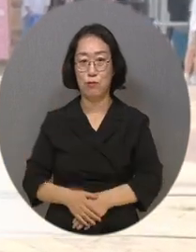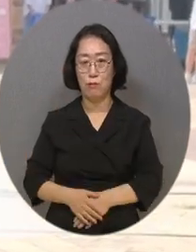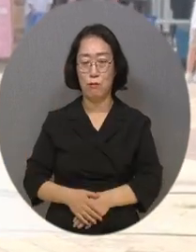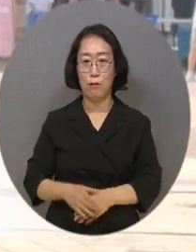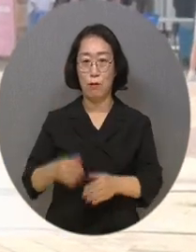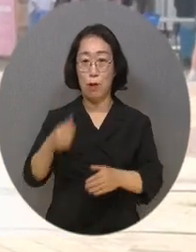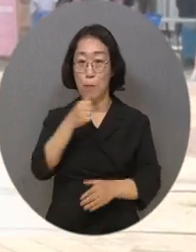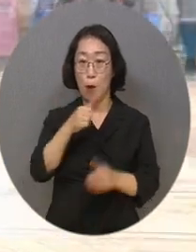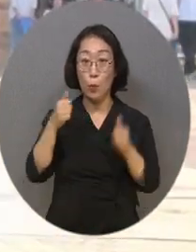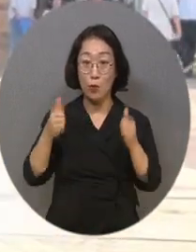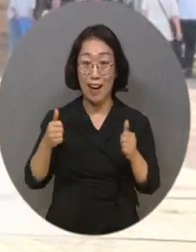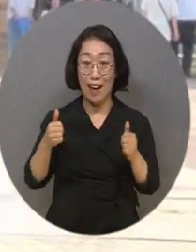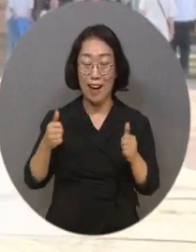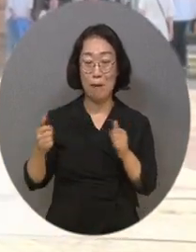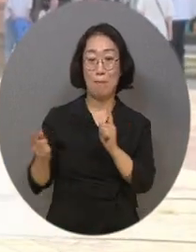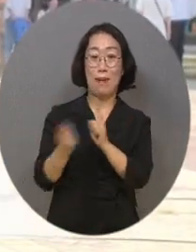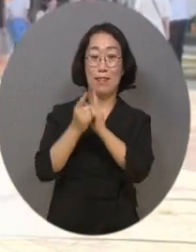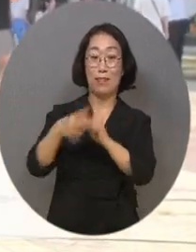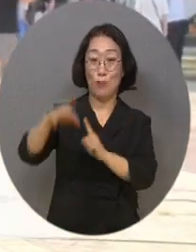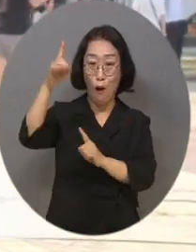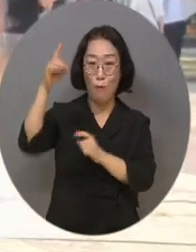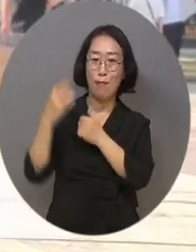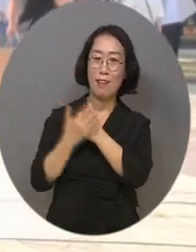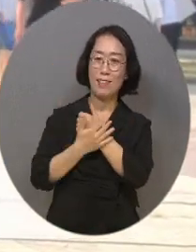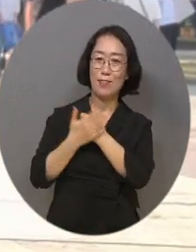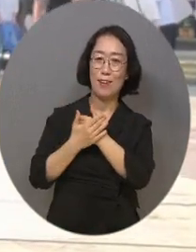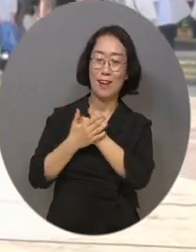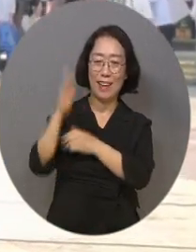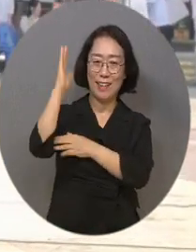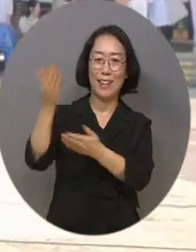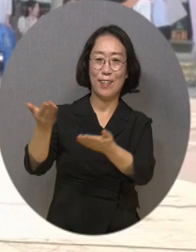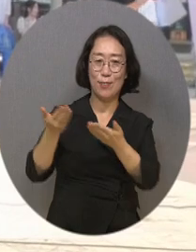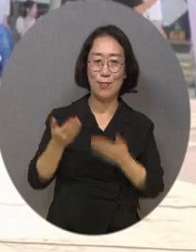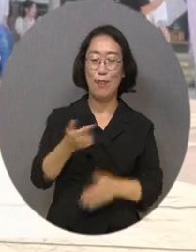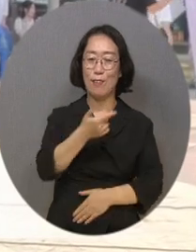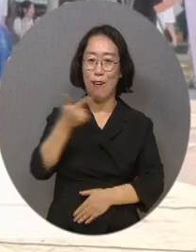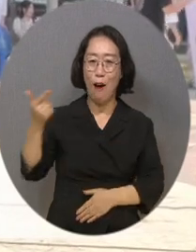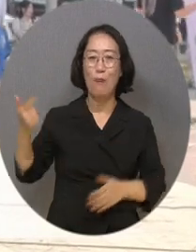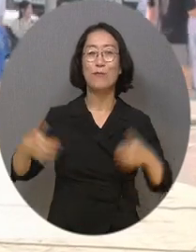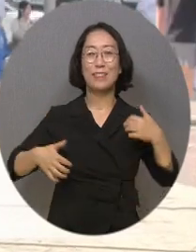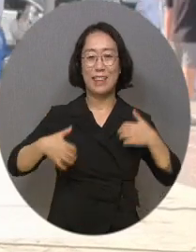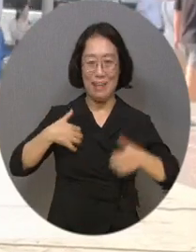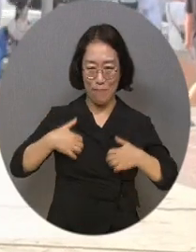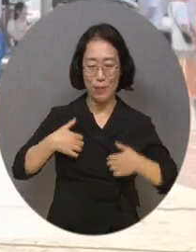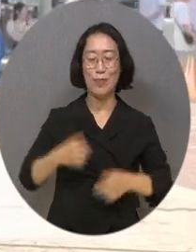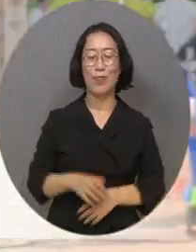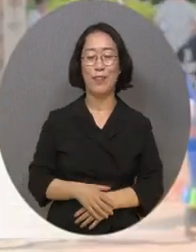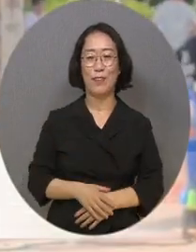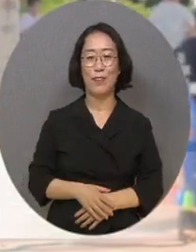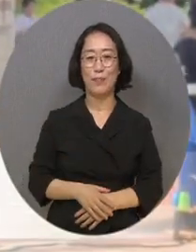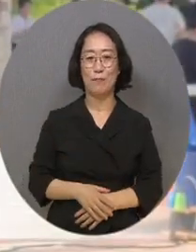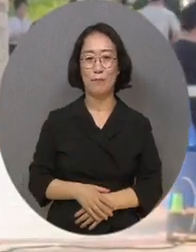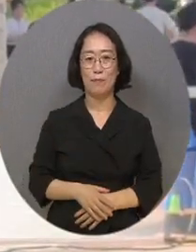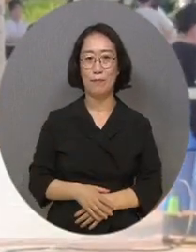처음 만나서 너무 친절하게 대해주셨을 때 정말 기뻤어요.